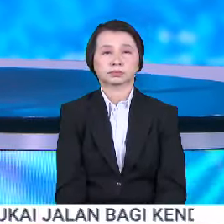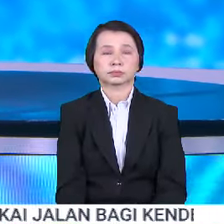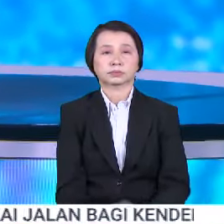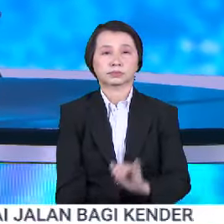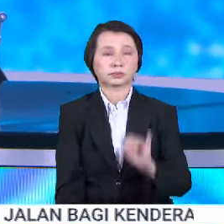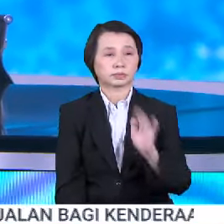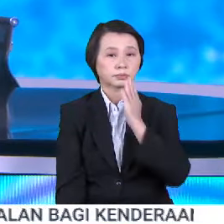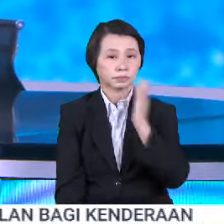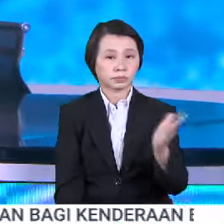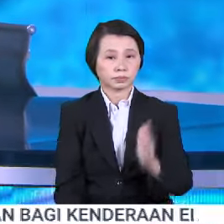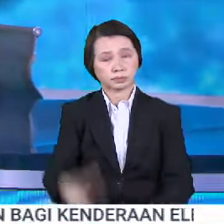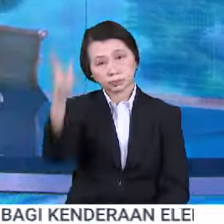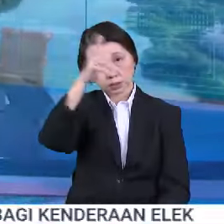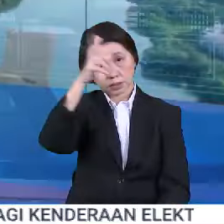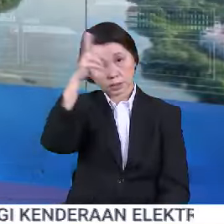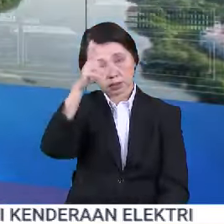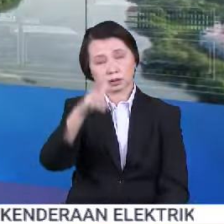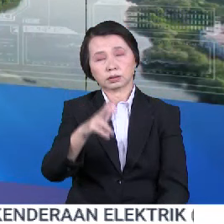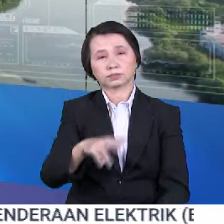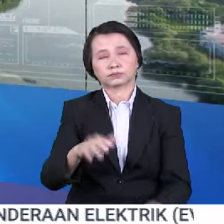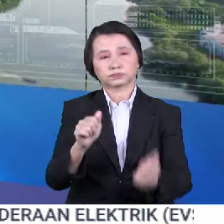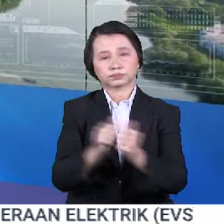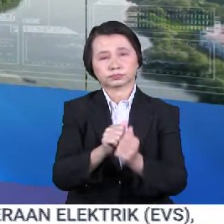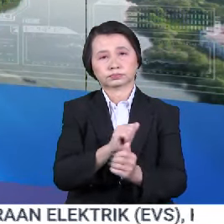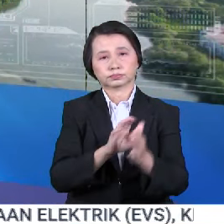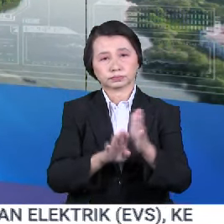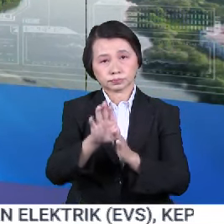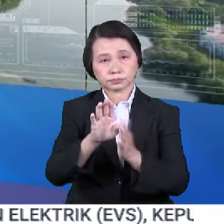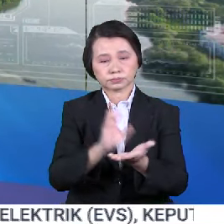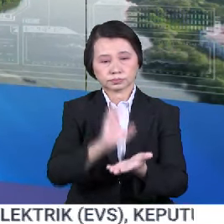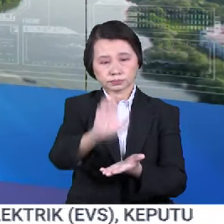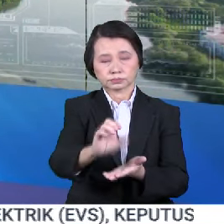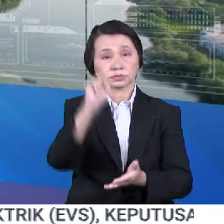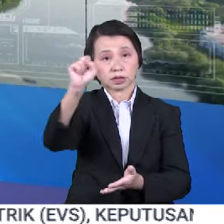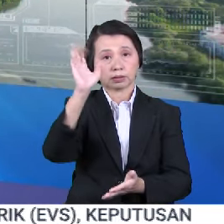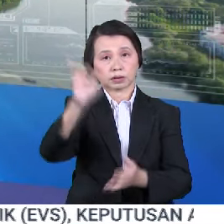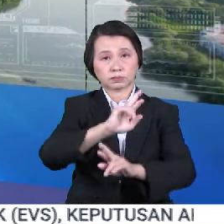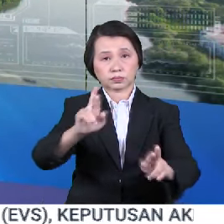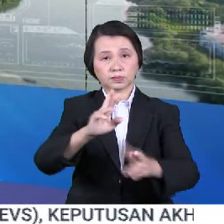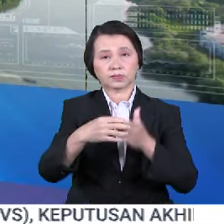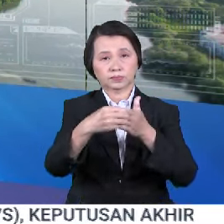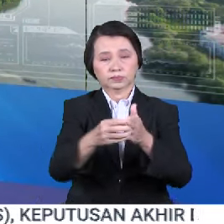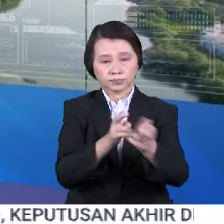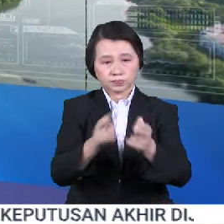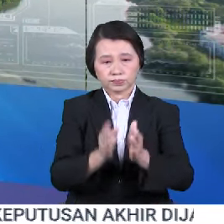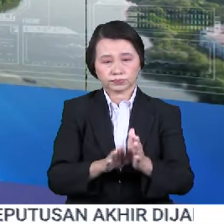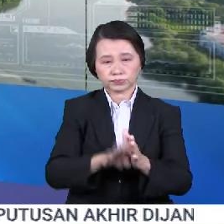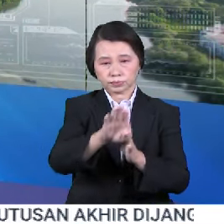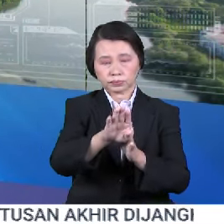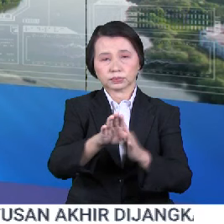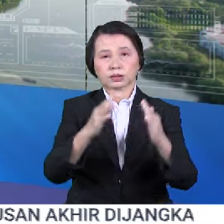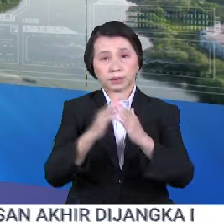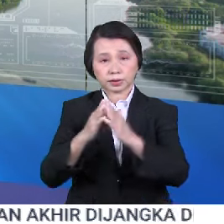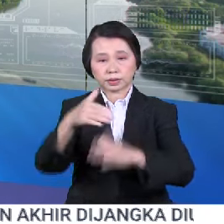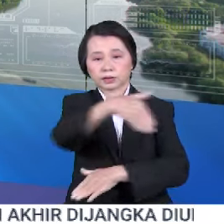Ya dia, Kerajaan Negeri melalui pihak berkuasa pembangunan ekonomi dan pelaburan Sabah sedia akan mengetahui usaha membangunkan kawasan bandar